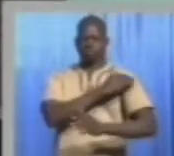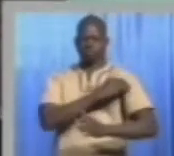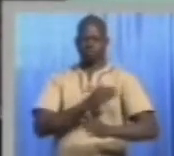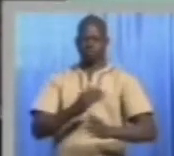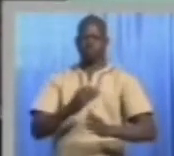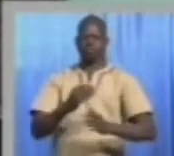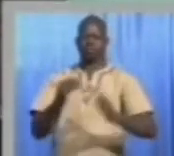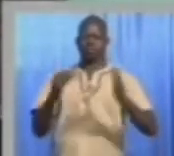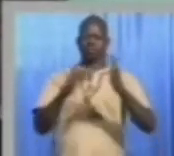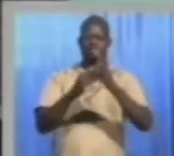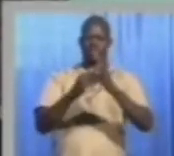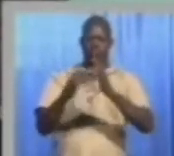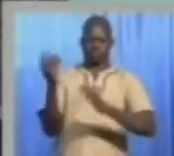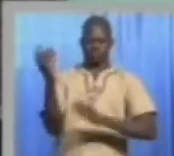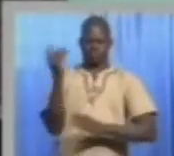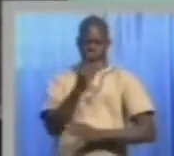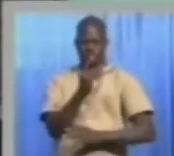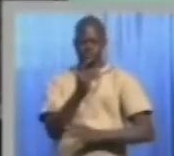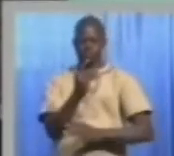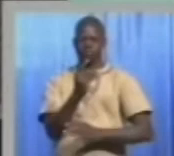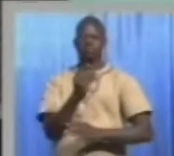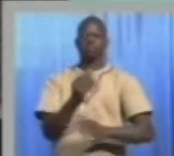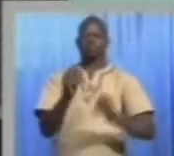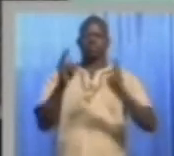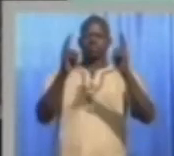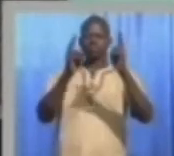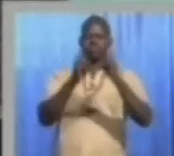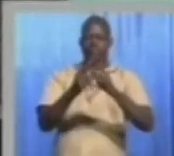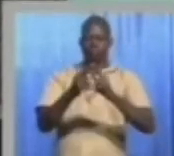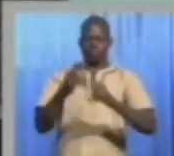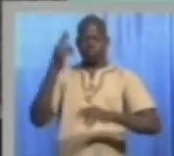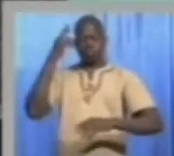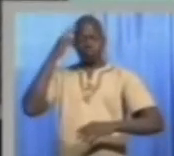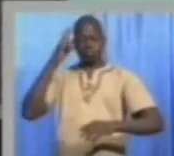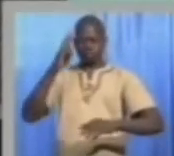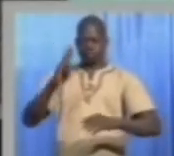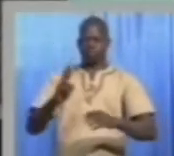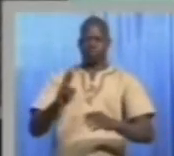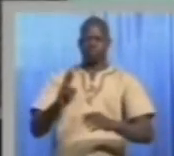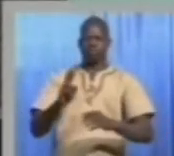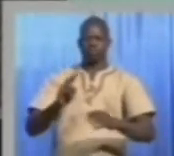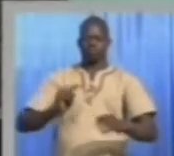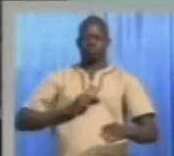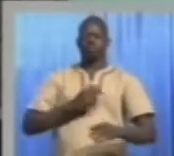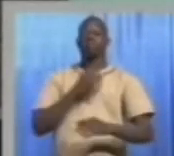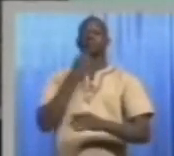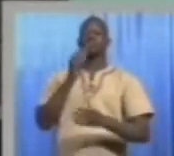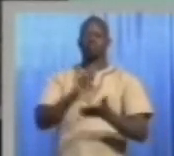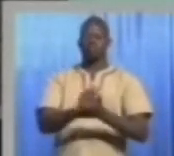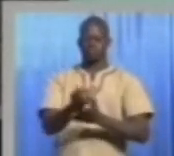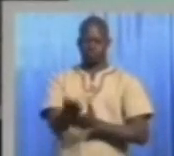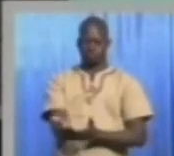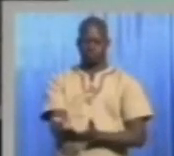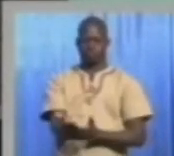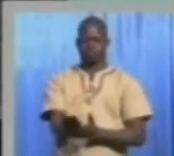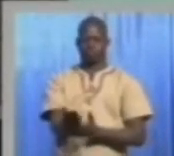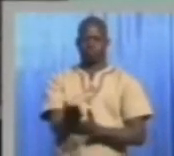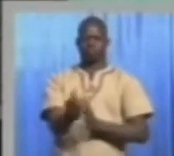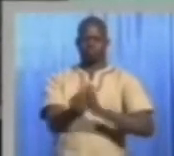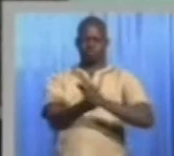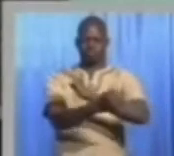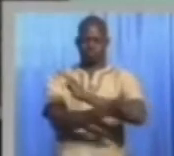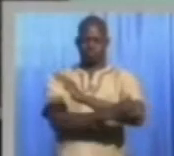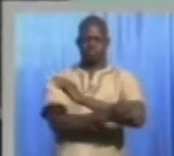antidémocrates, aux impérialistes et aux valets locaux, nous disons ceci. Le prix de la